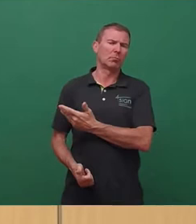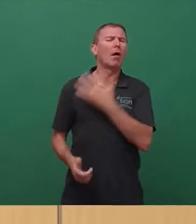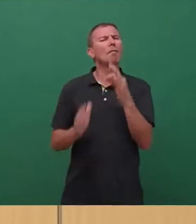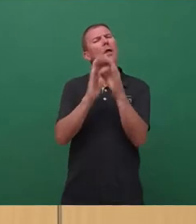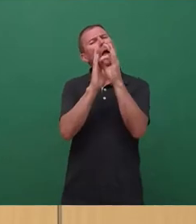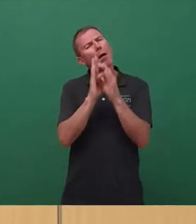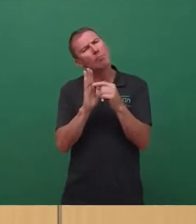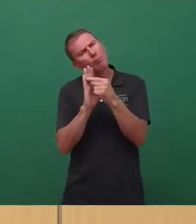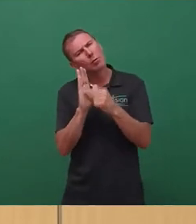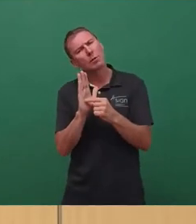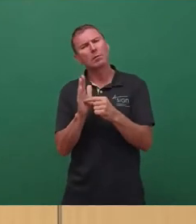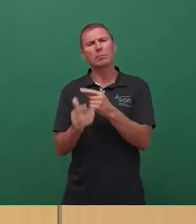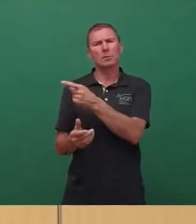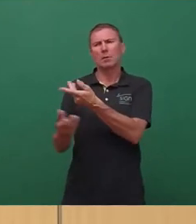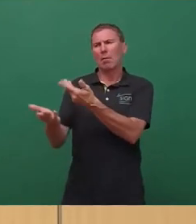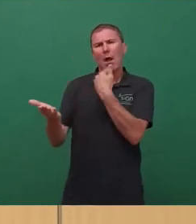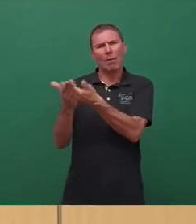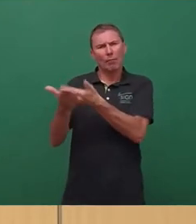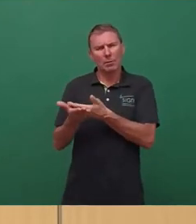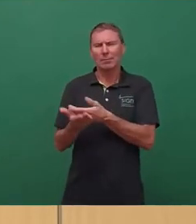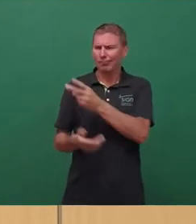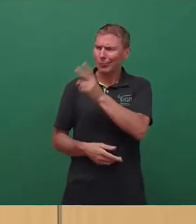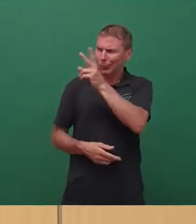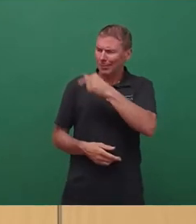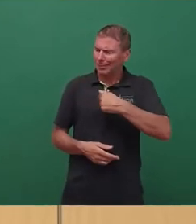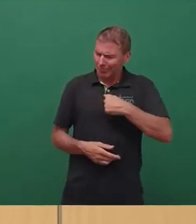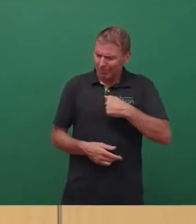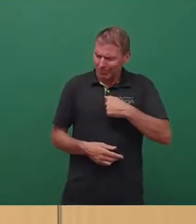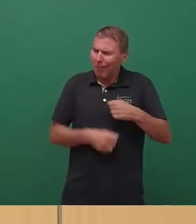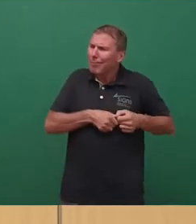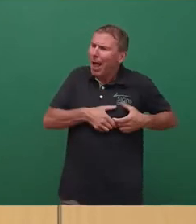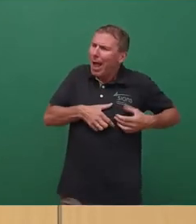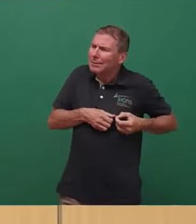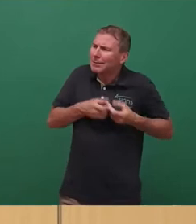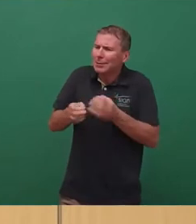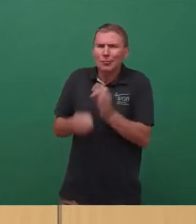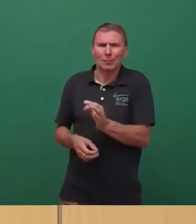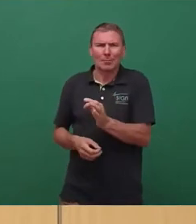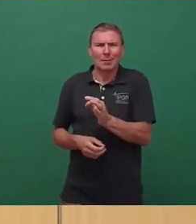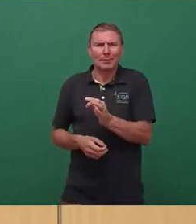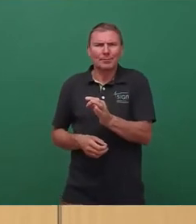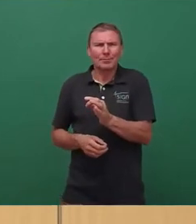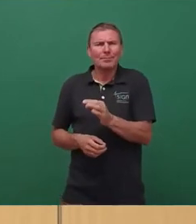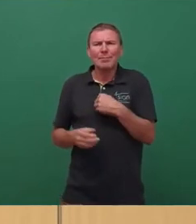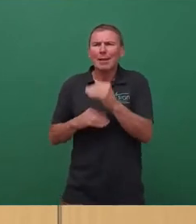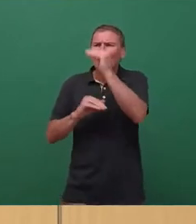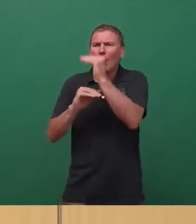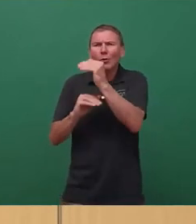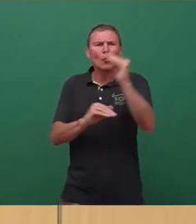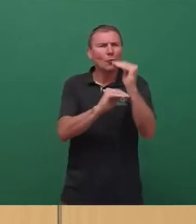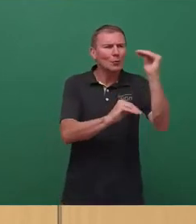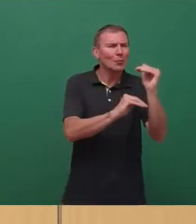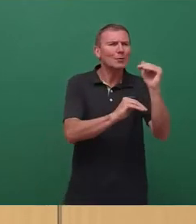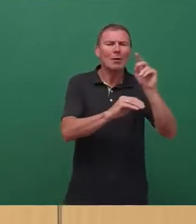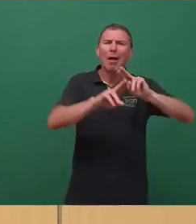angesprochen worden sind, sprechen uns ja aus dem Herzen. Das sind nicht bloß die Rücknahme von schmerzlichen Kürzungen, sondern das ist auch die